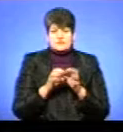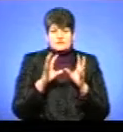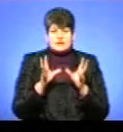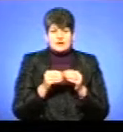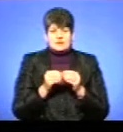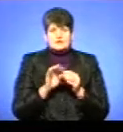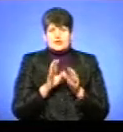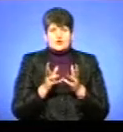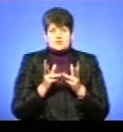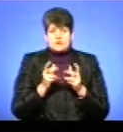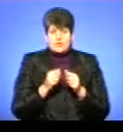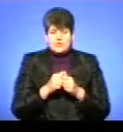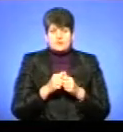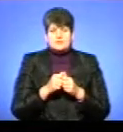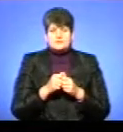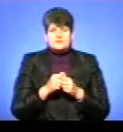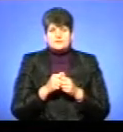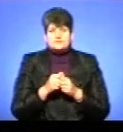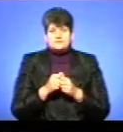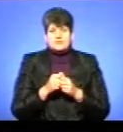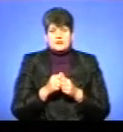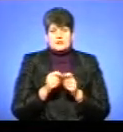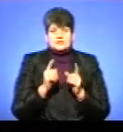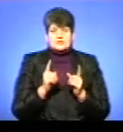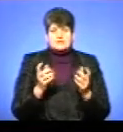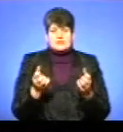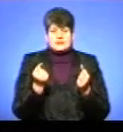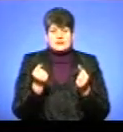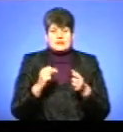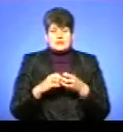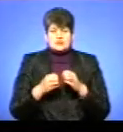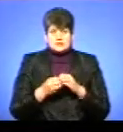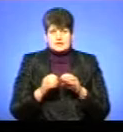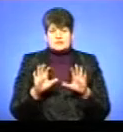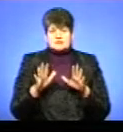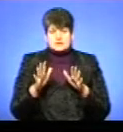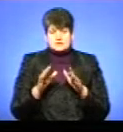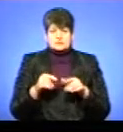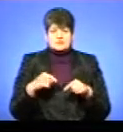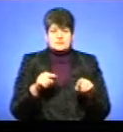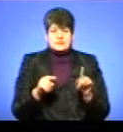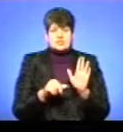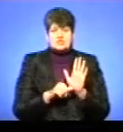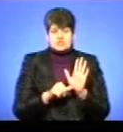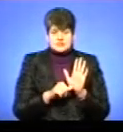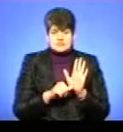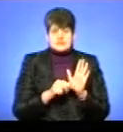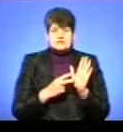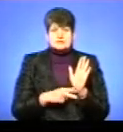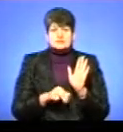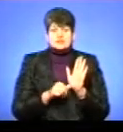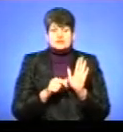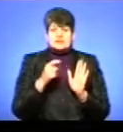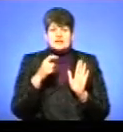розраховував там бити більше, а лише втримати результат. А так вийшло, що ми забили аж 6. На 76-й